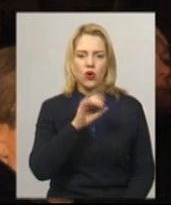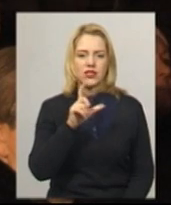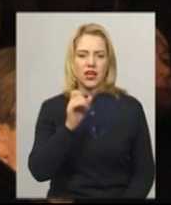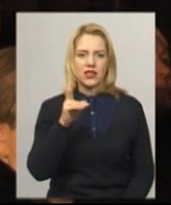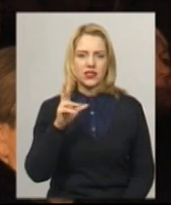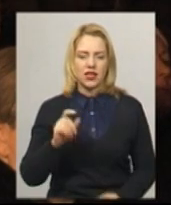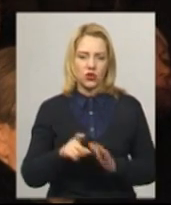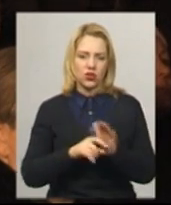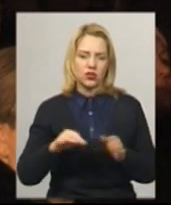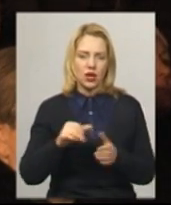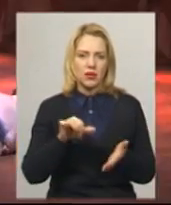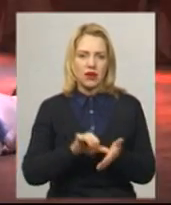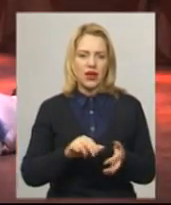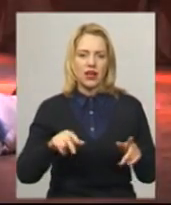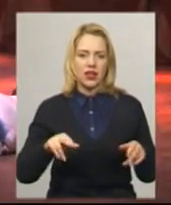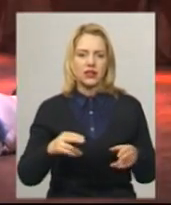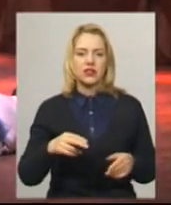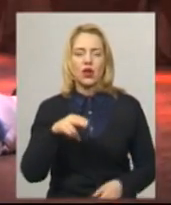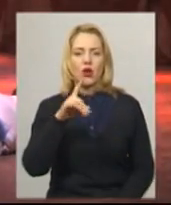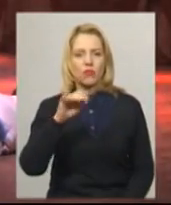колективу представляють танець про козаків.